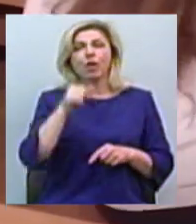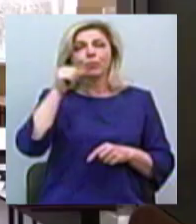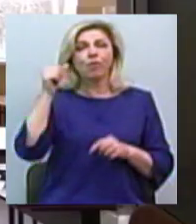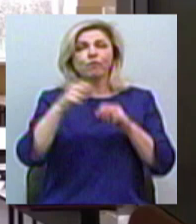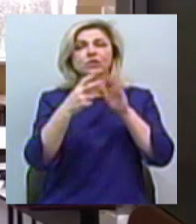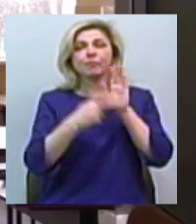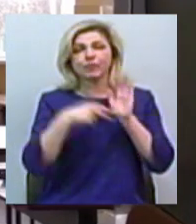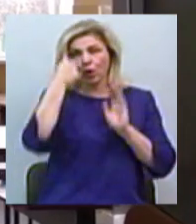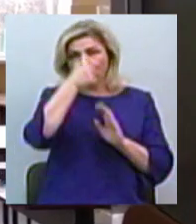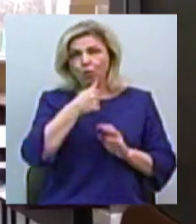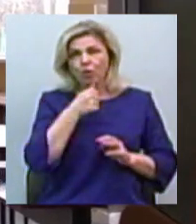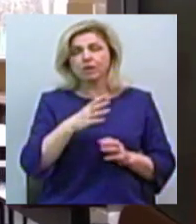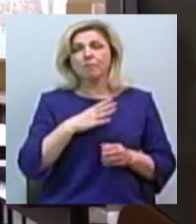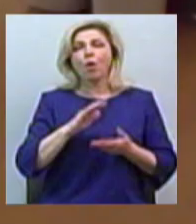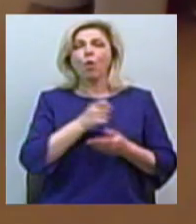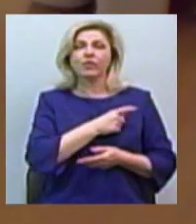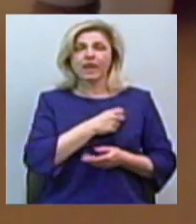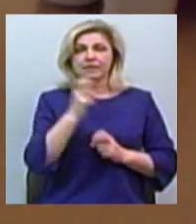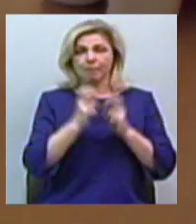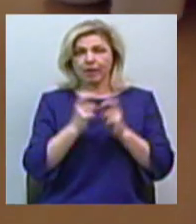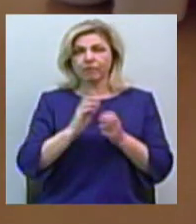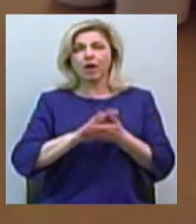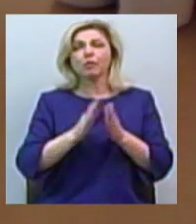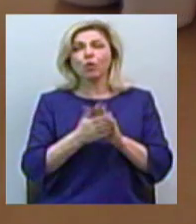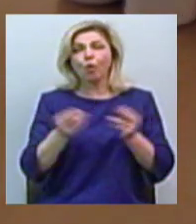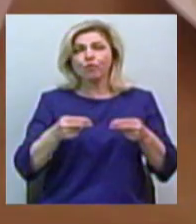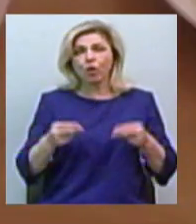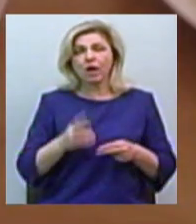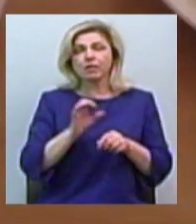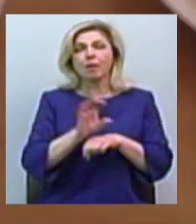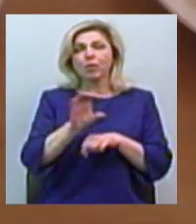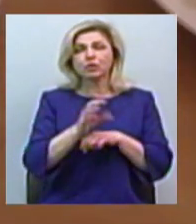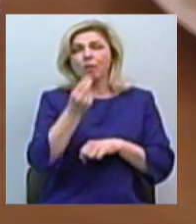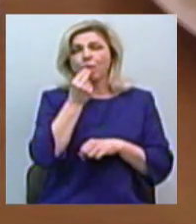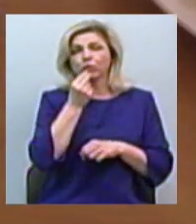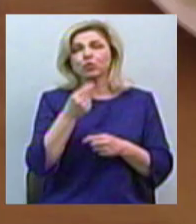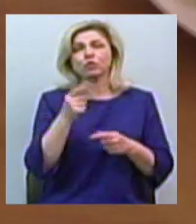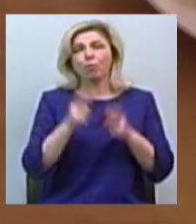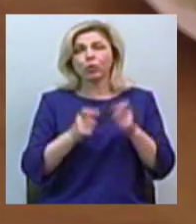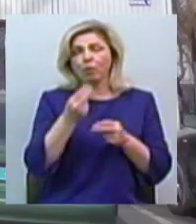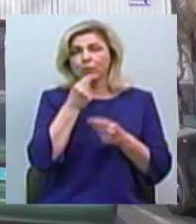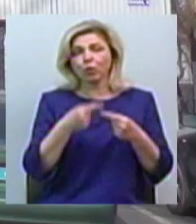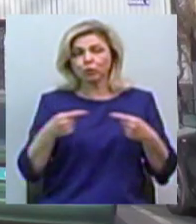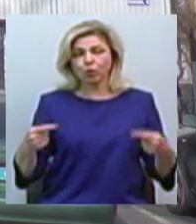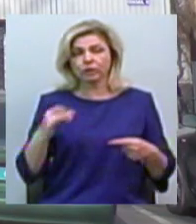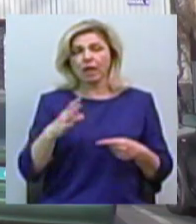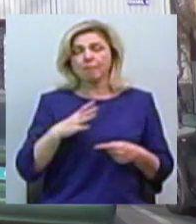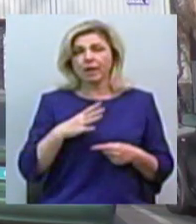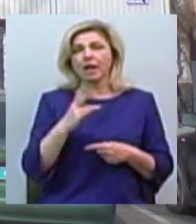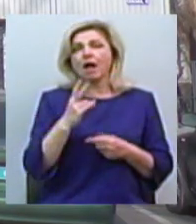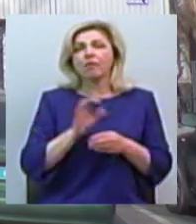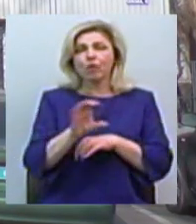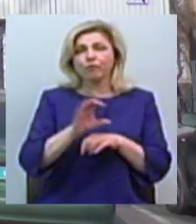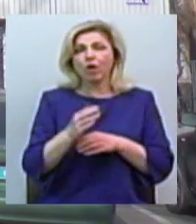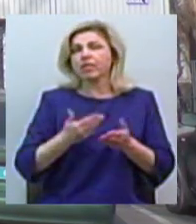уклало договір з одеським підприємством на постачання молокопродуктів у 120 навчальних закладів. Тож в схемі з постачання неякісної